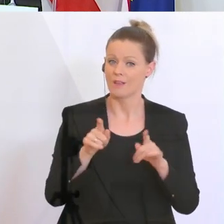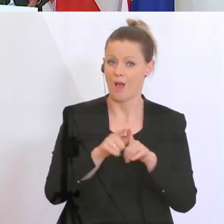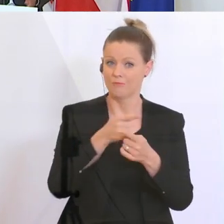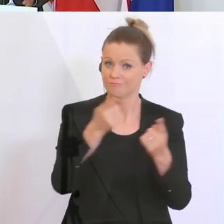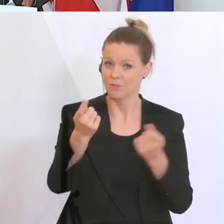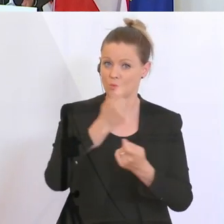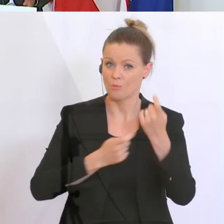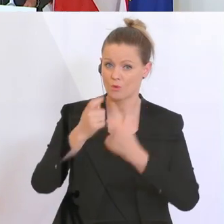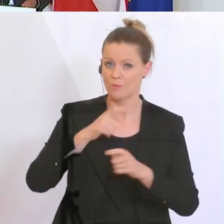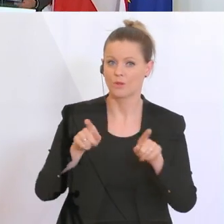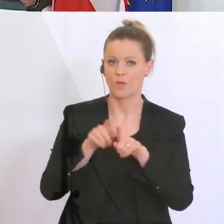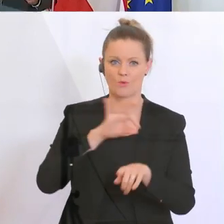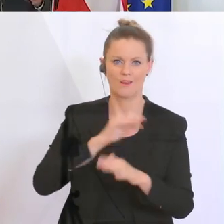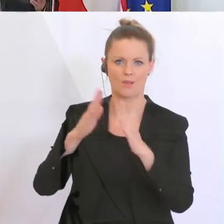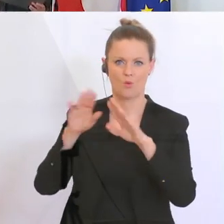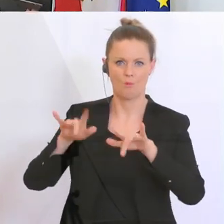fürs Dabeisein.